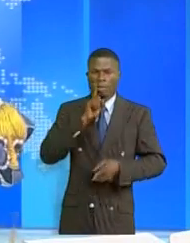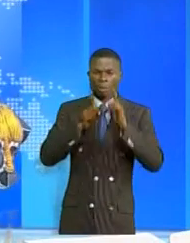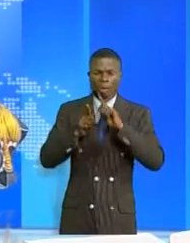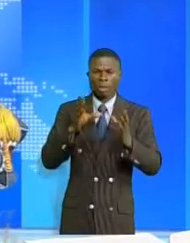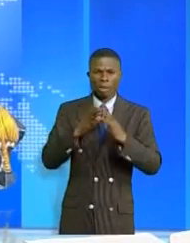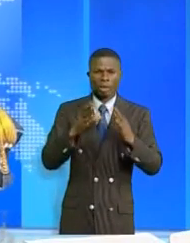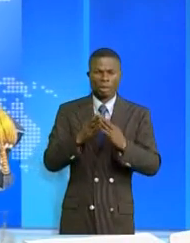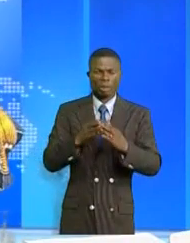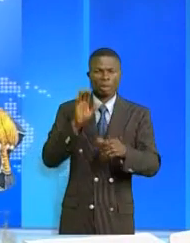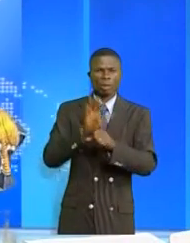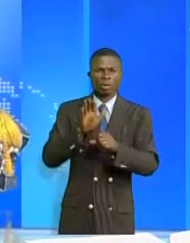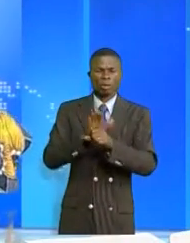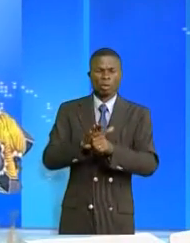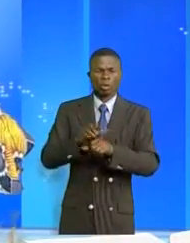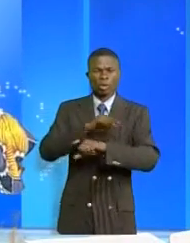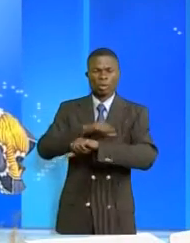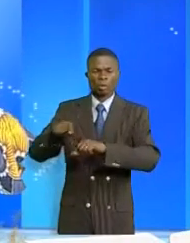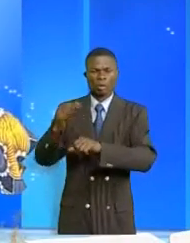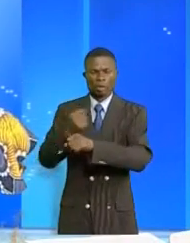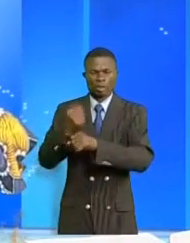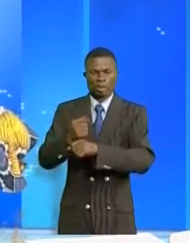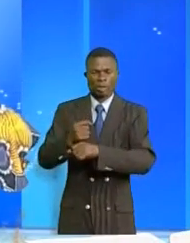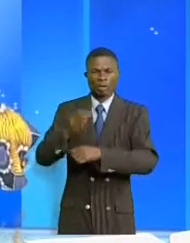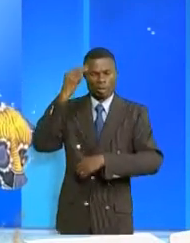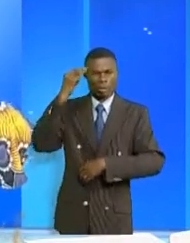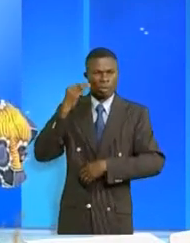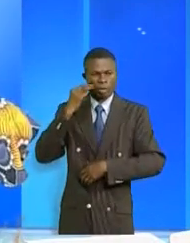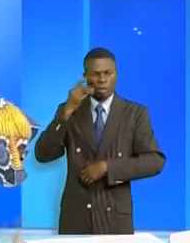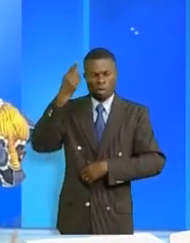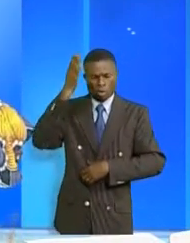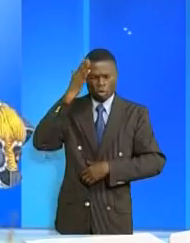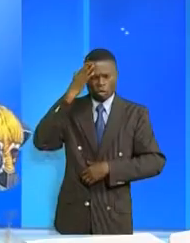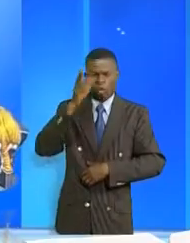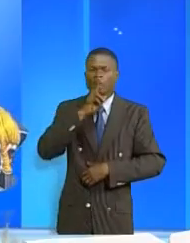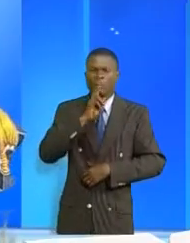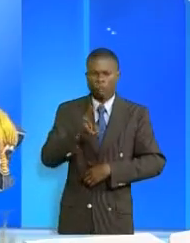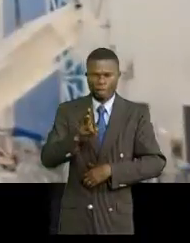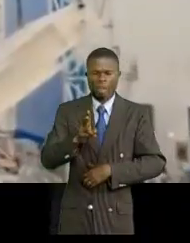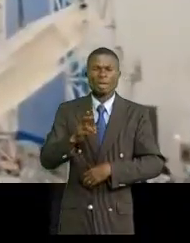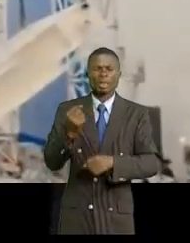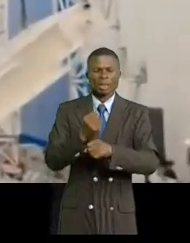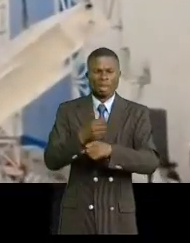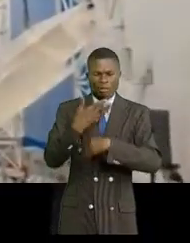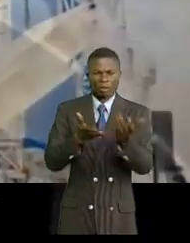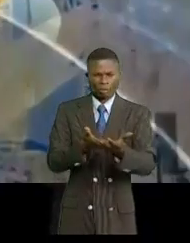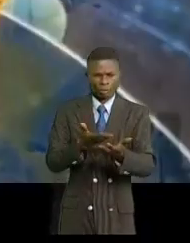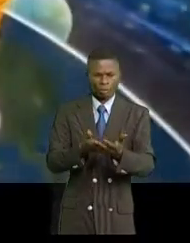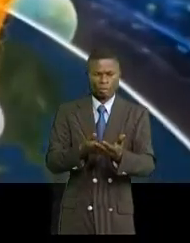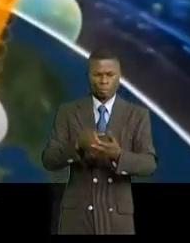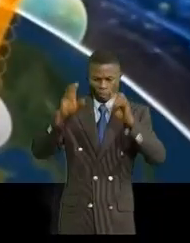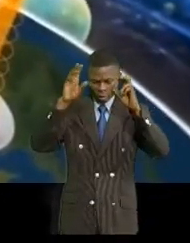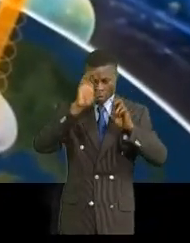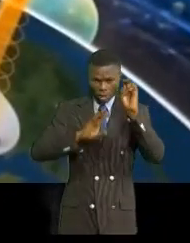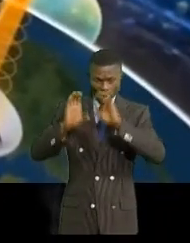avec les différents services de son ministère pour une nouvelle feuille de route. Recherche scientifique,